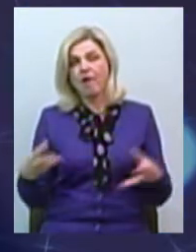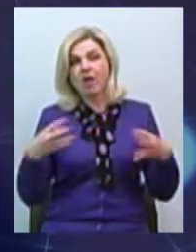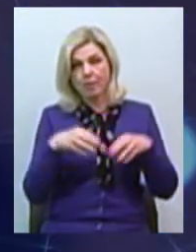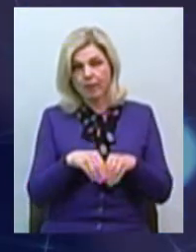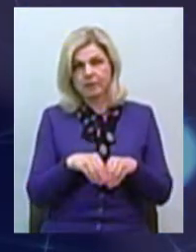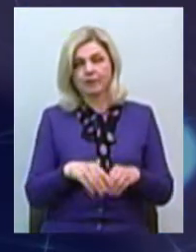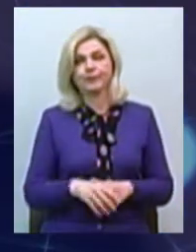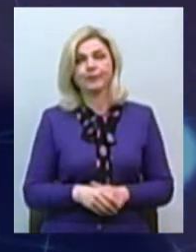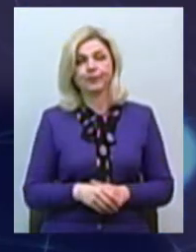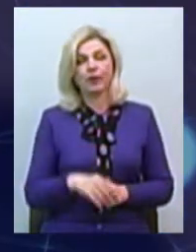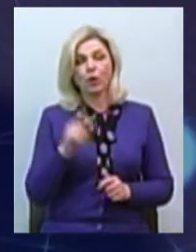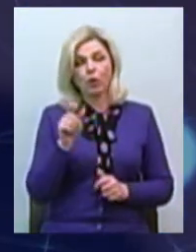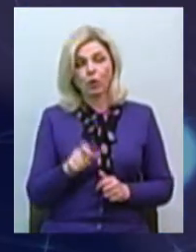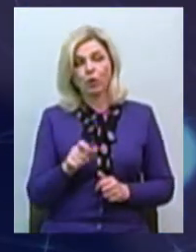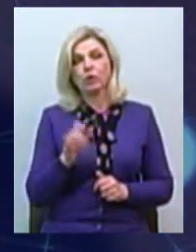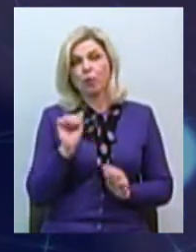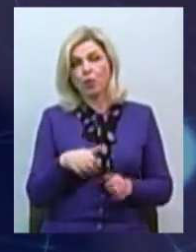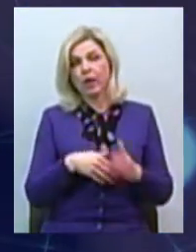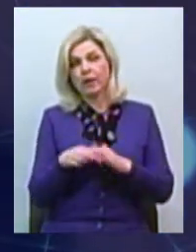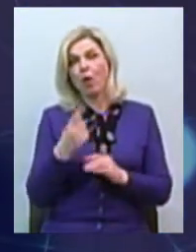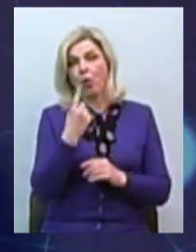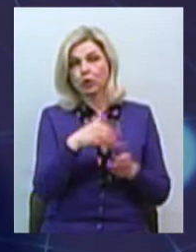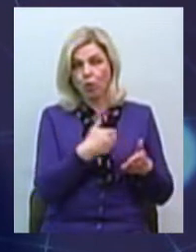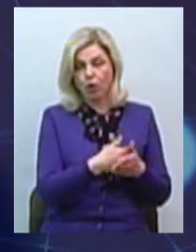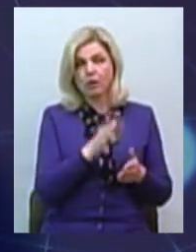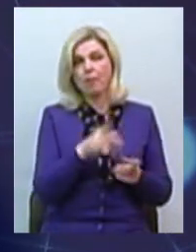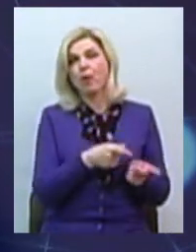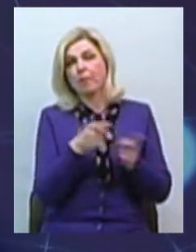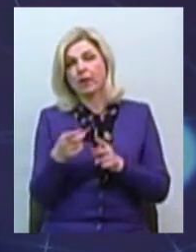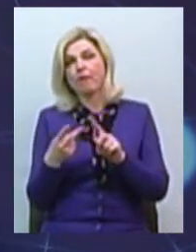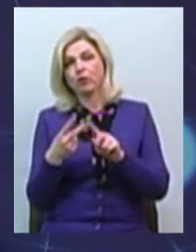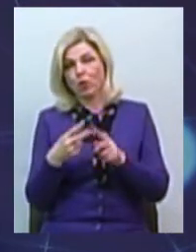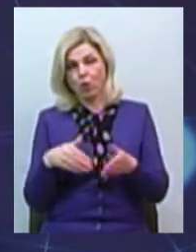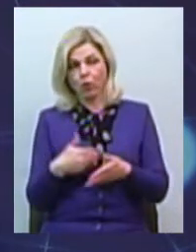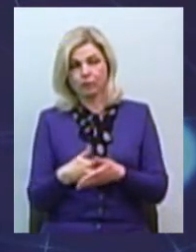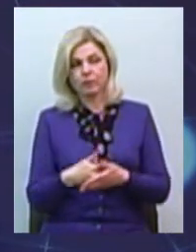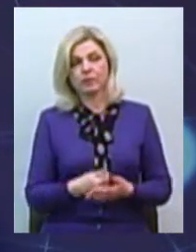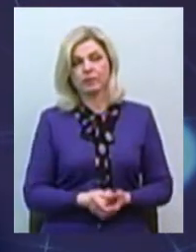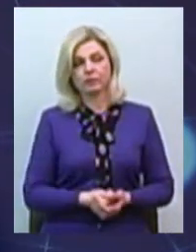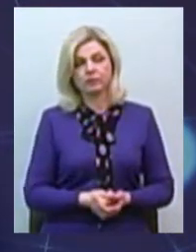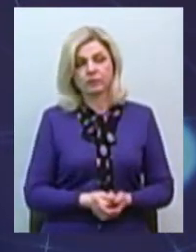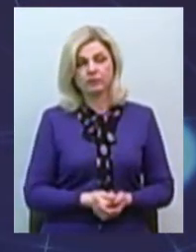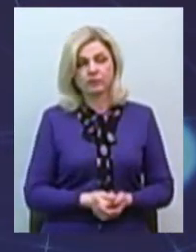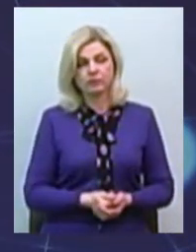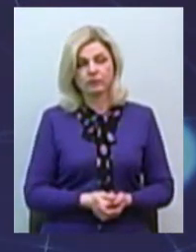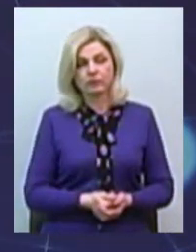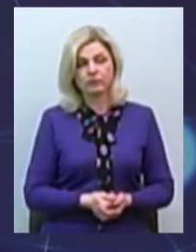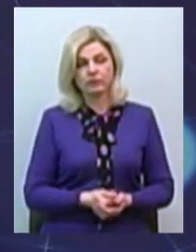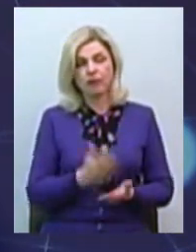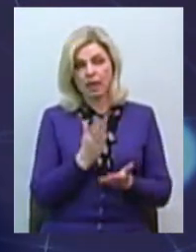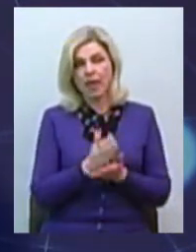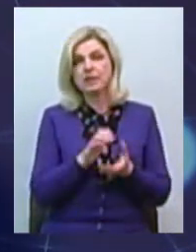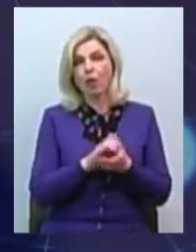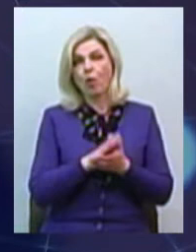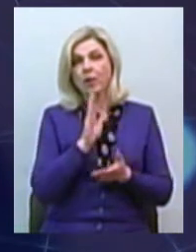фактично, людина йде в одну відпустку, після цього може піти і в іншу відпустку. Тому, в даному випадку, в мене є знайома дівчина, яка